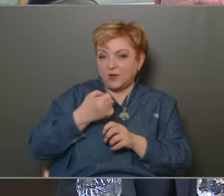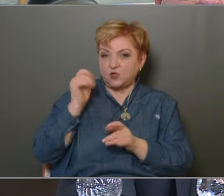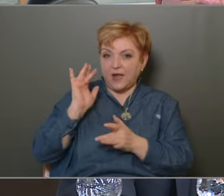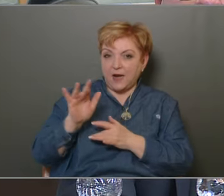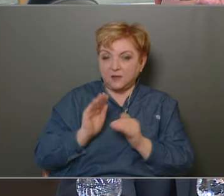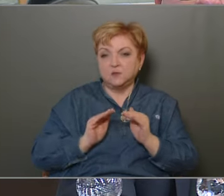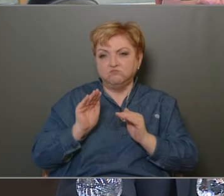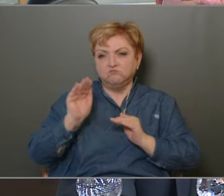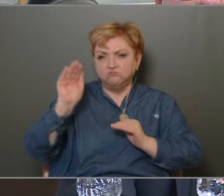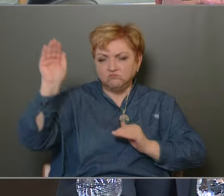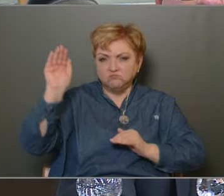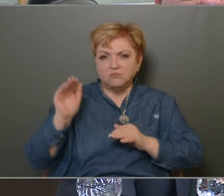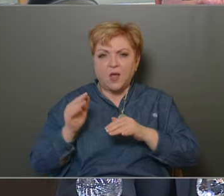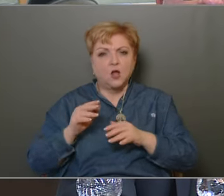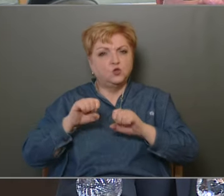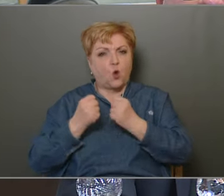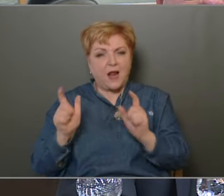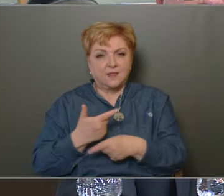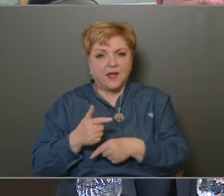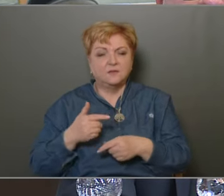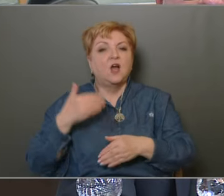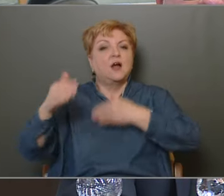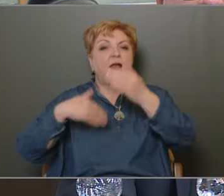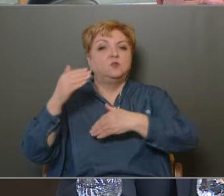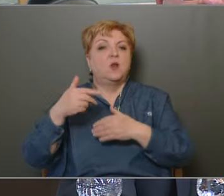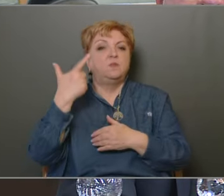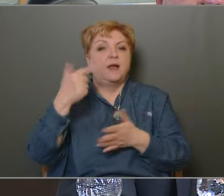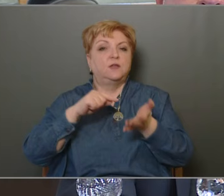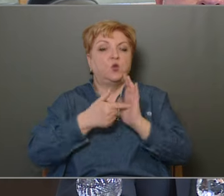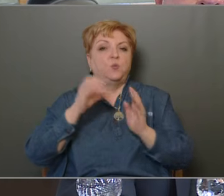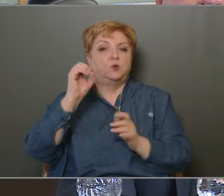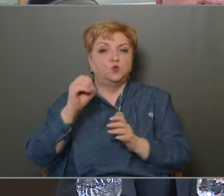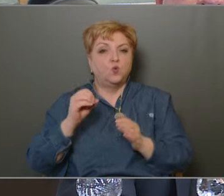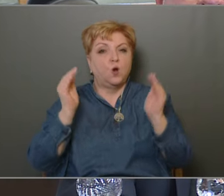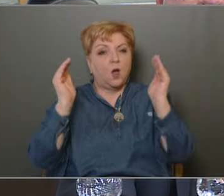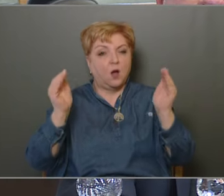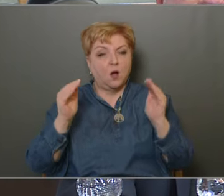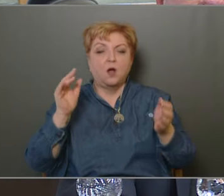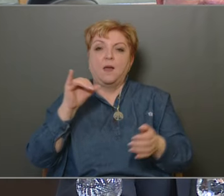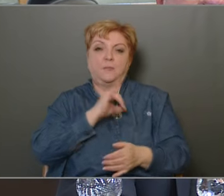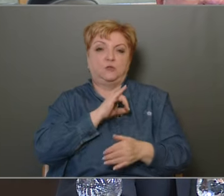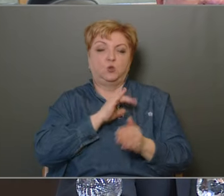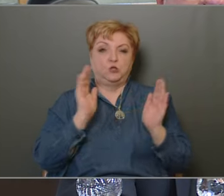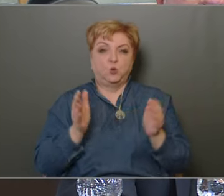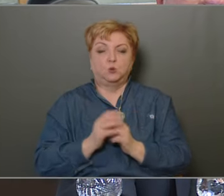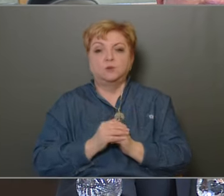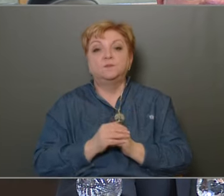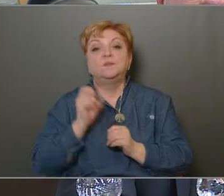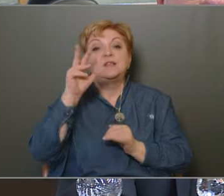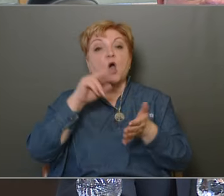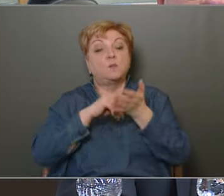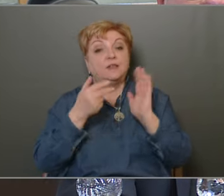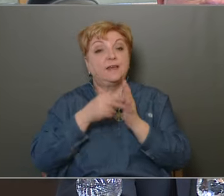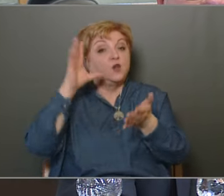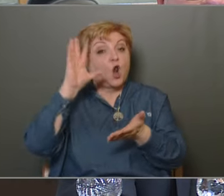dinamikus fejlődés töretlen, a lendületben 2.0 ciklus program megvalósítása biztosított. A 13.